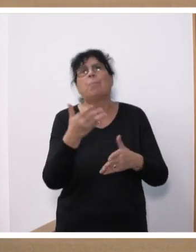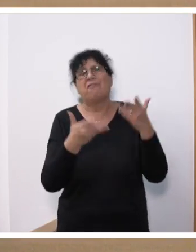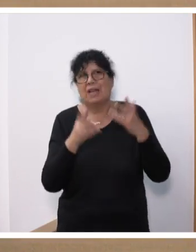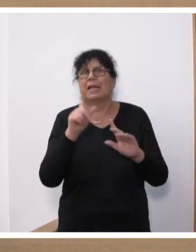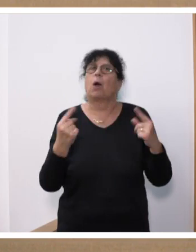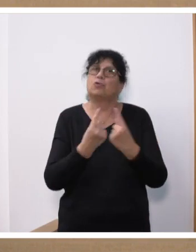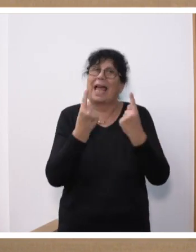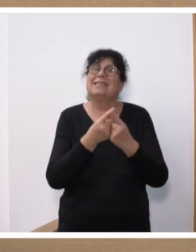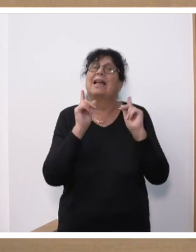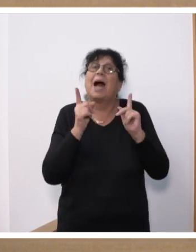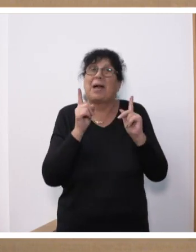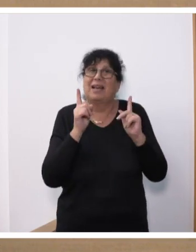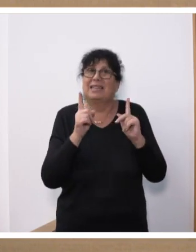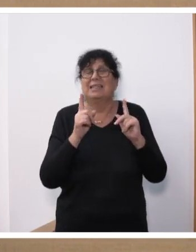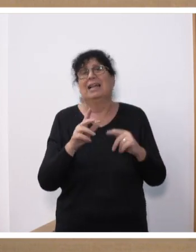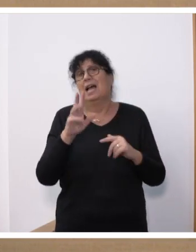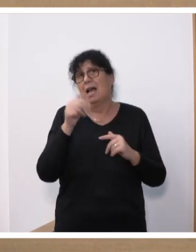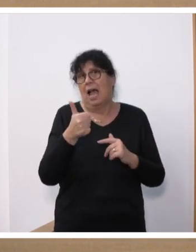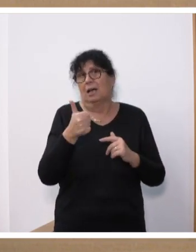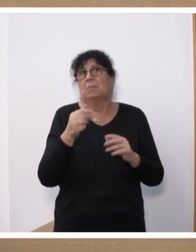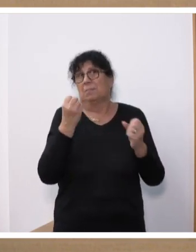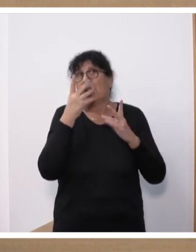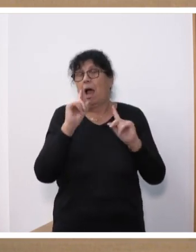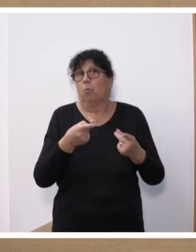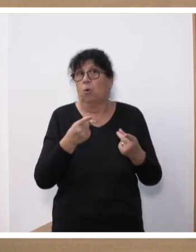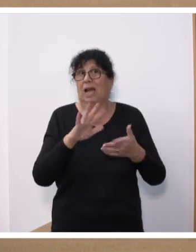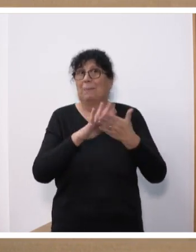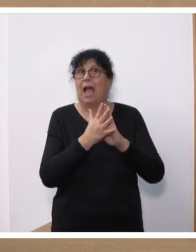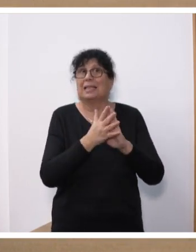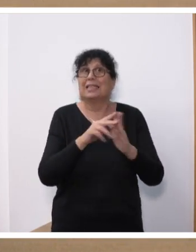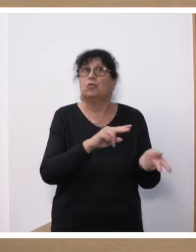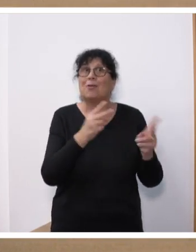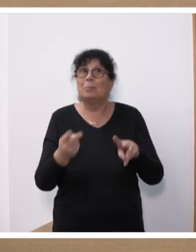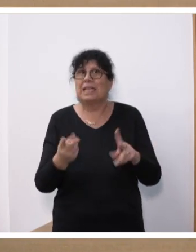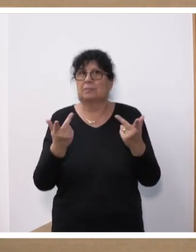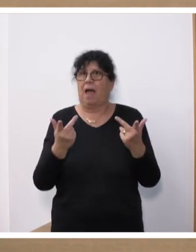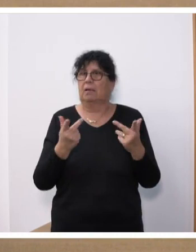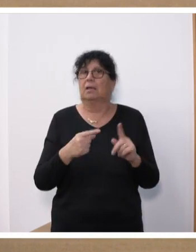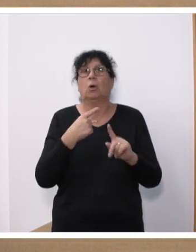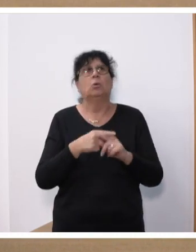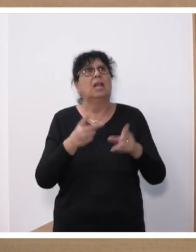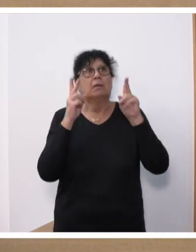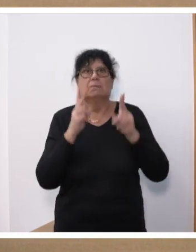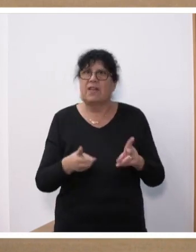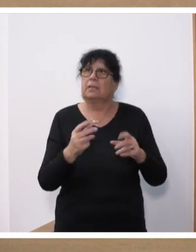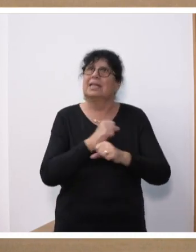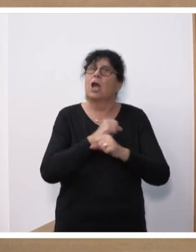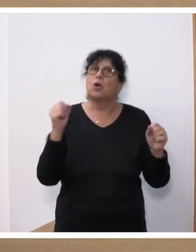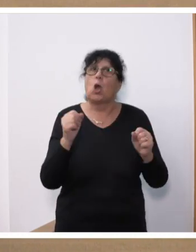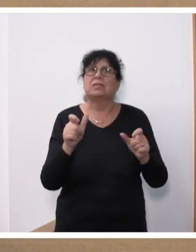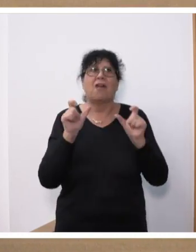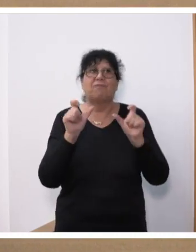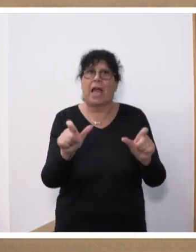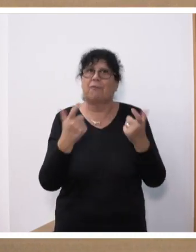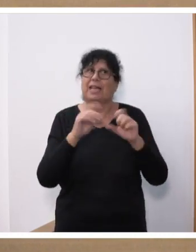auch streiten. Aber, eindeutig ist auch, praktisch umsetzbar und eine tatsächlich größere Wehrhaftigkeit